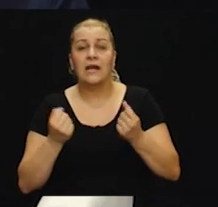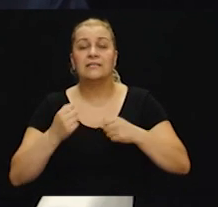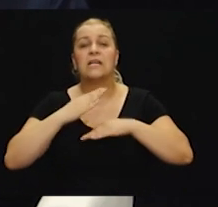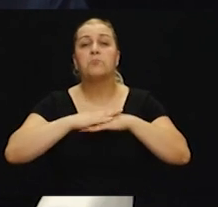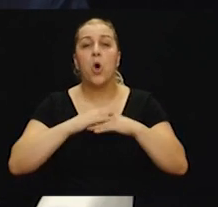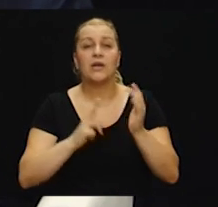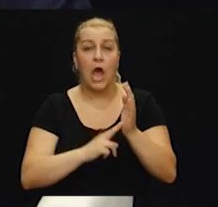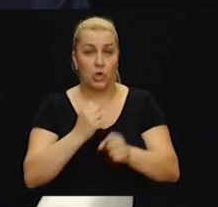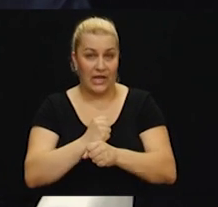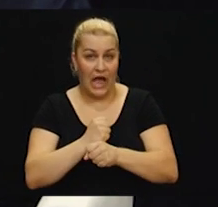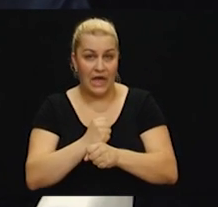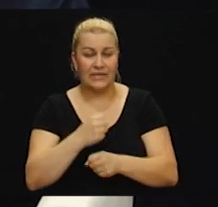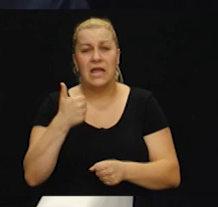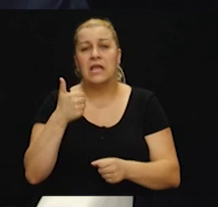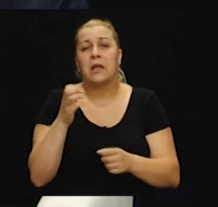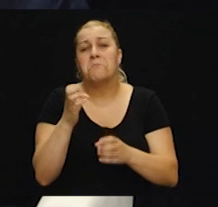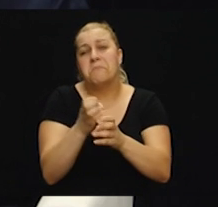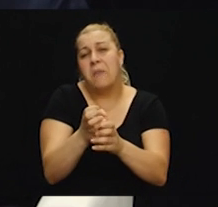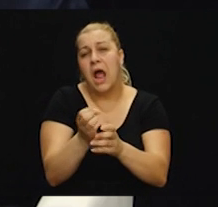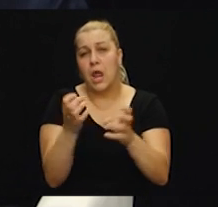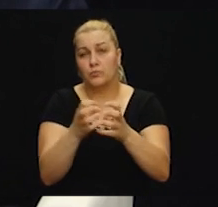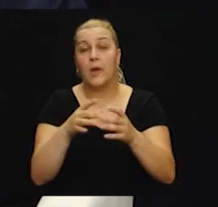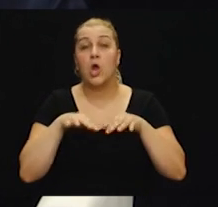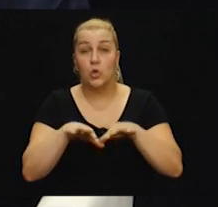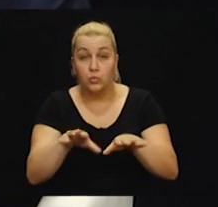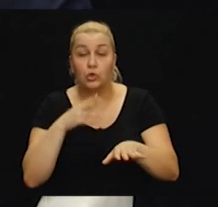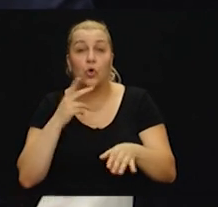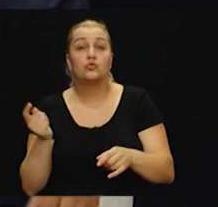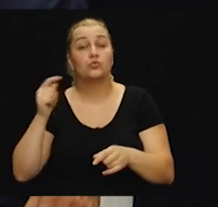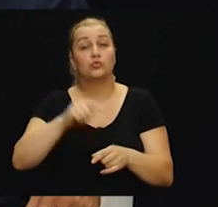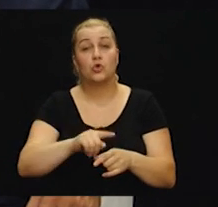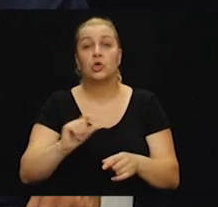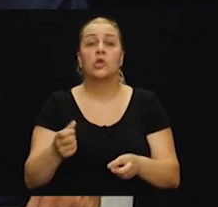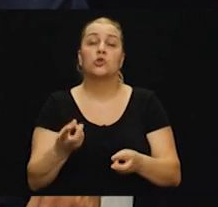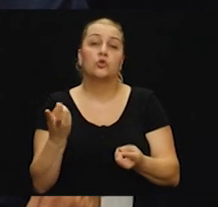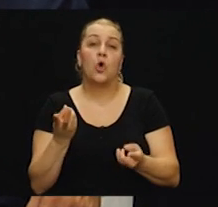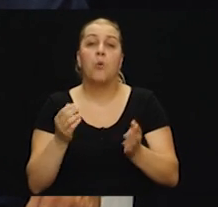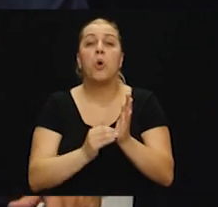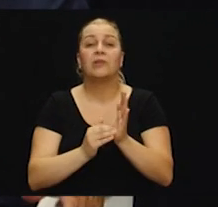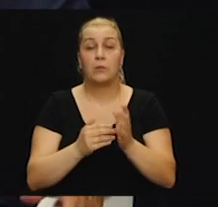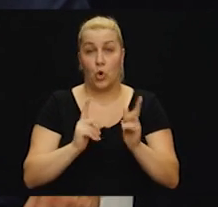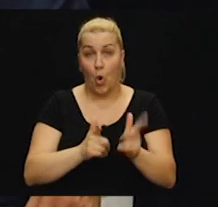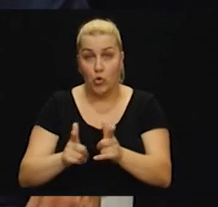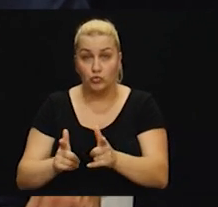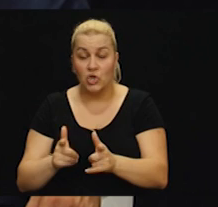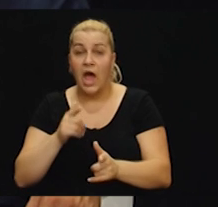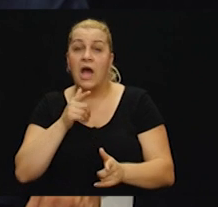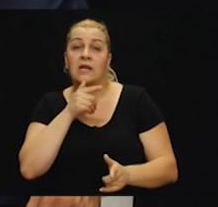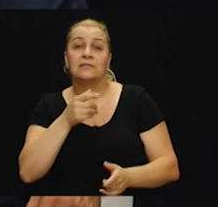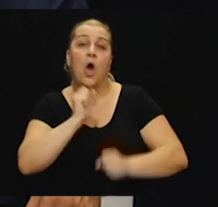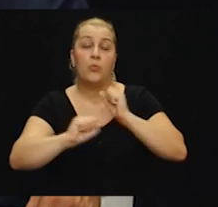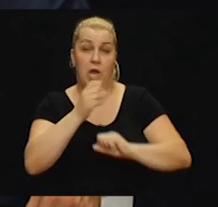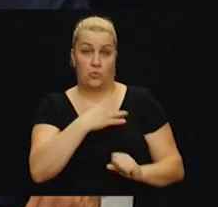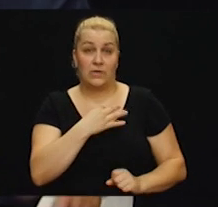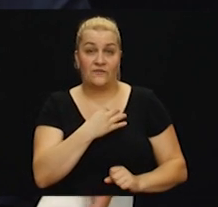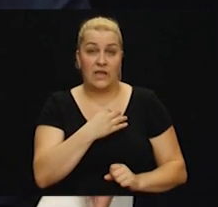Narodne garde. Jedne male šačice ljudi koja je tad došla do prijekog potrebnog oružja za naružavanje i obranu naše domovine